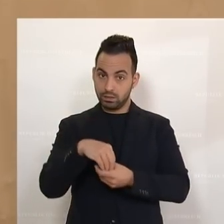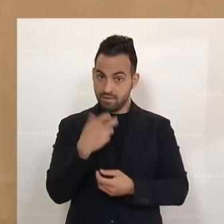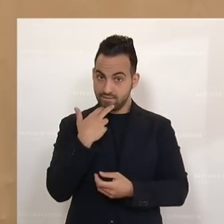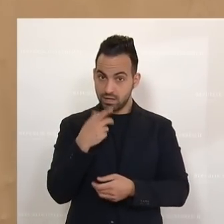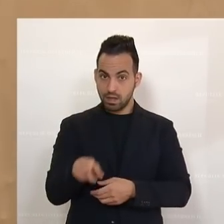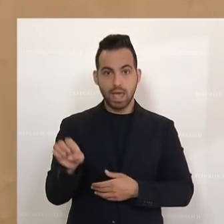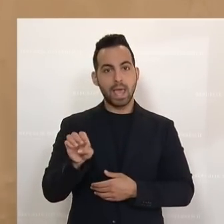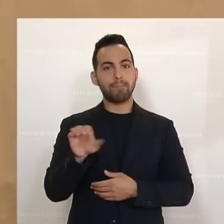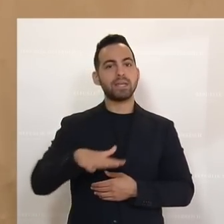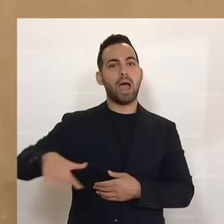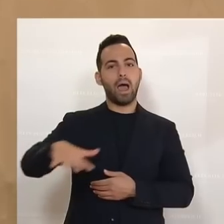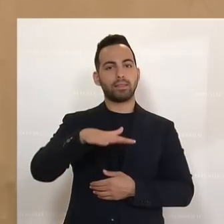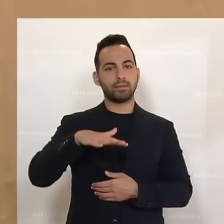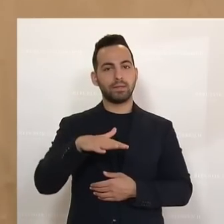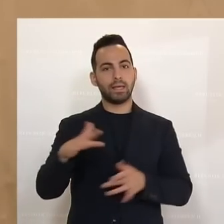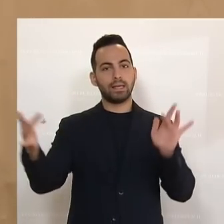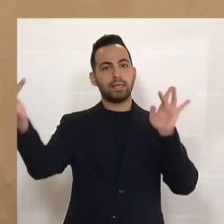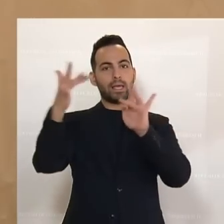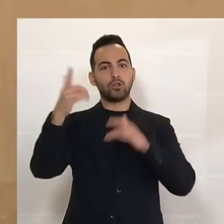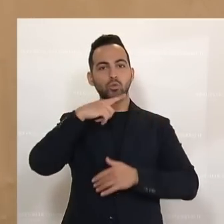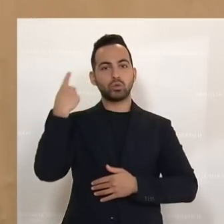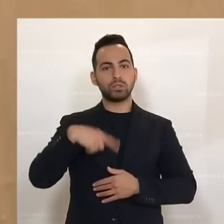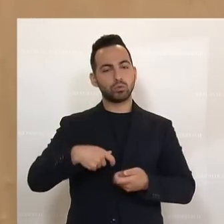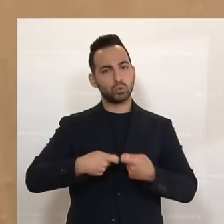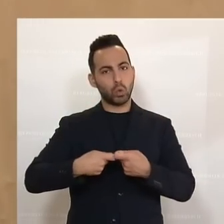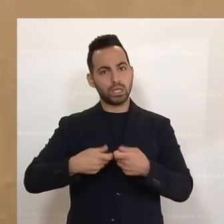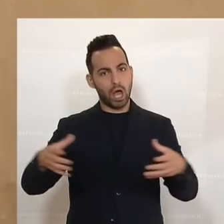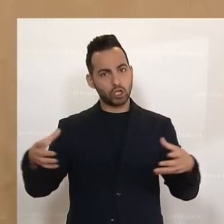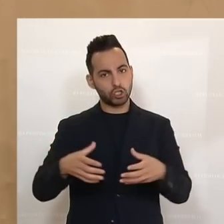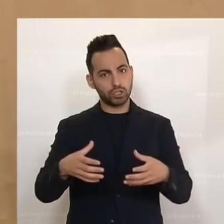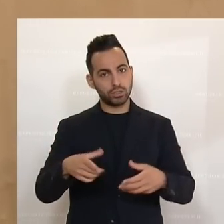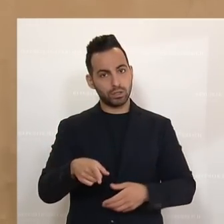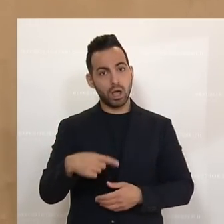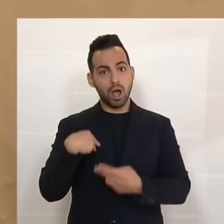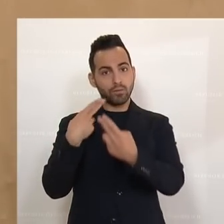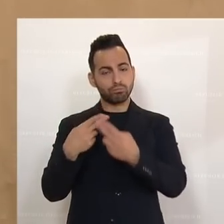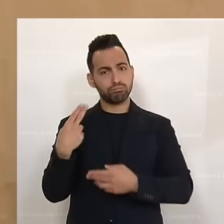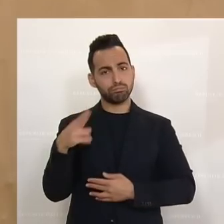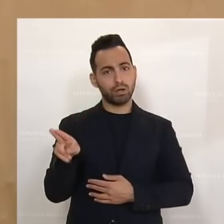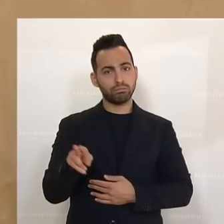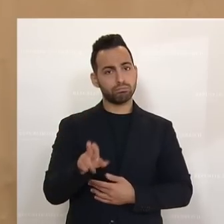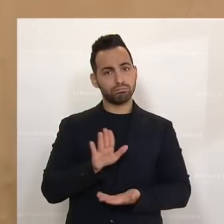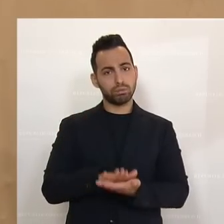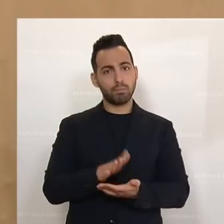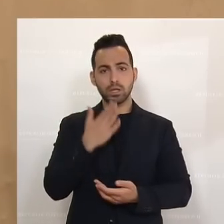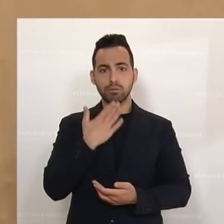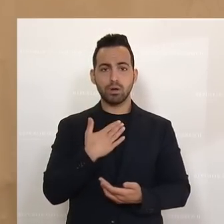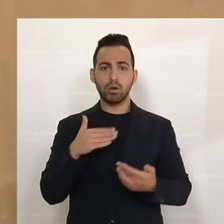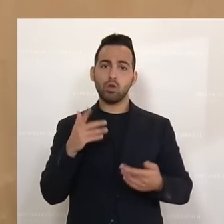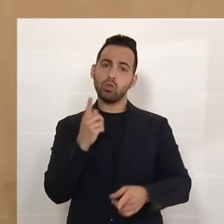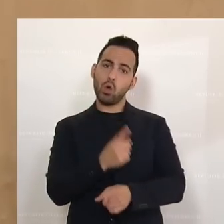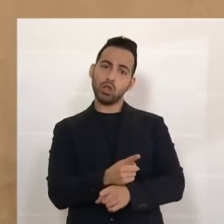Emirat gegen Russland, ob er da nicht solidarisch ist. Nein, das tut er nicht, da bleibt er doch lieber